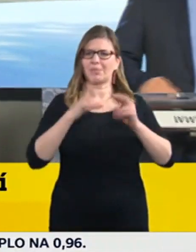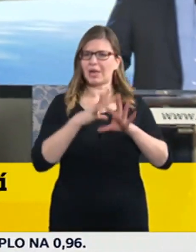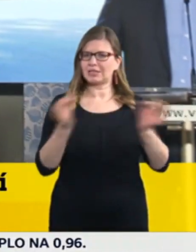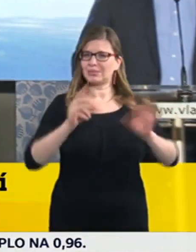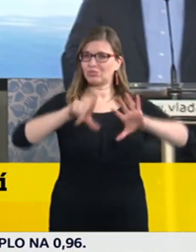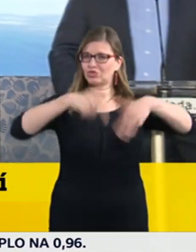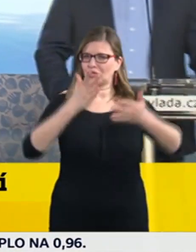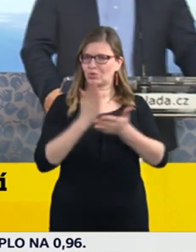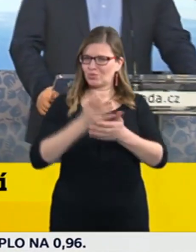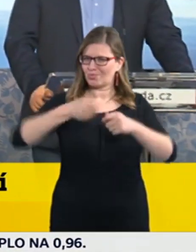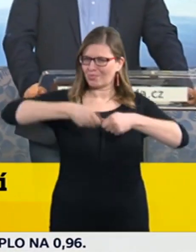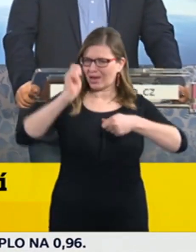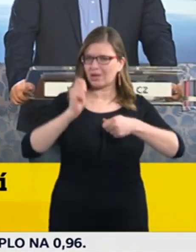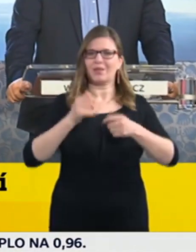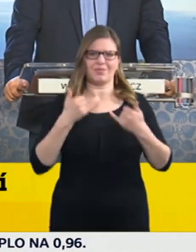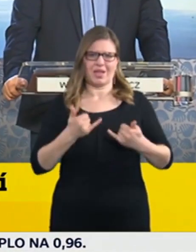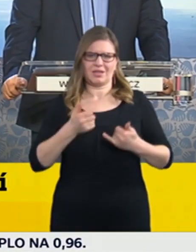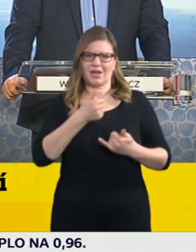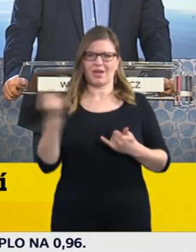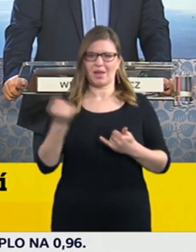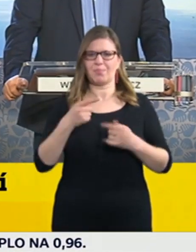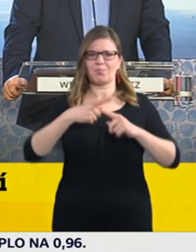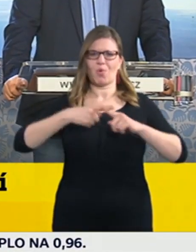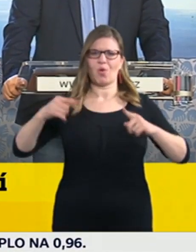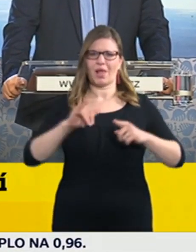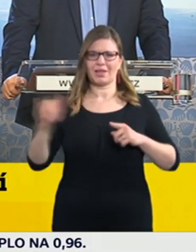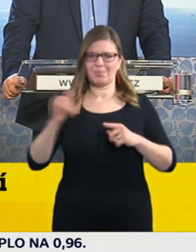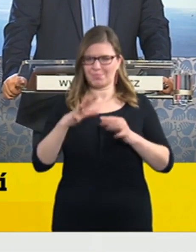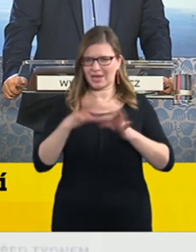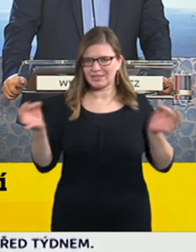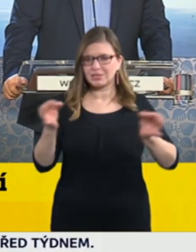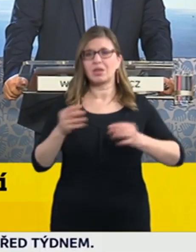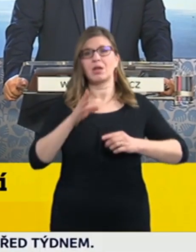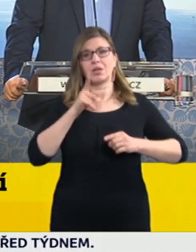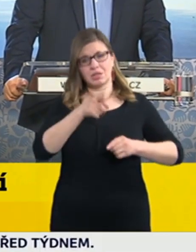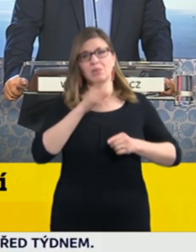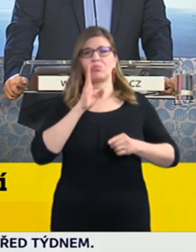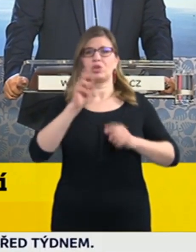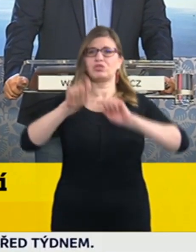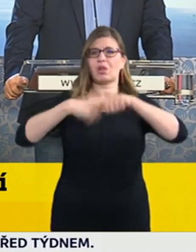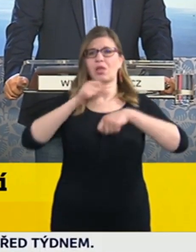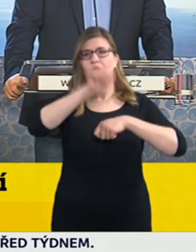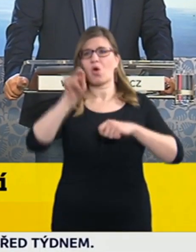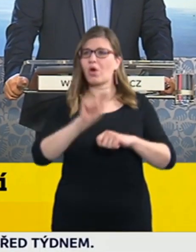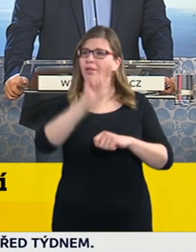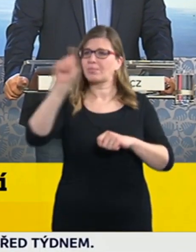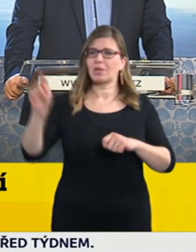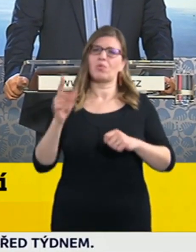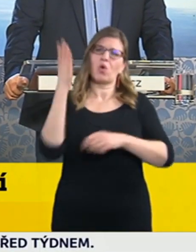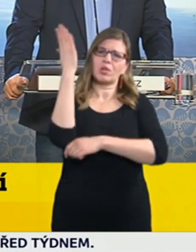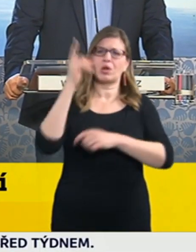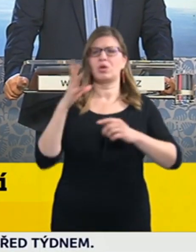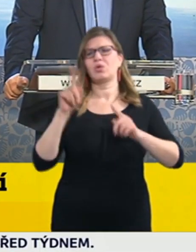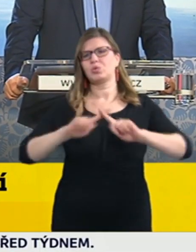vlastně pololetní, budete nějak zpřísňovat ty kontroly v těch horských střediscích, myslím teďkon tady ta ubytovací zařízení a